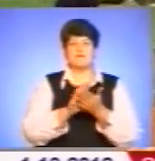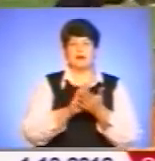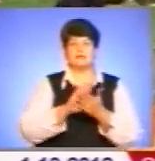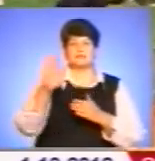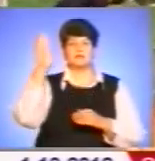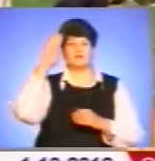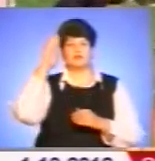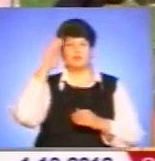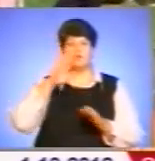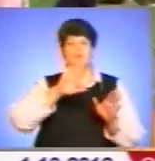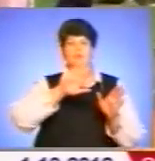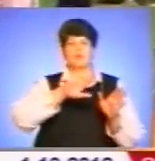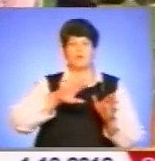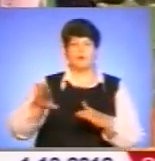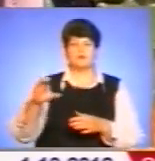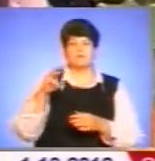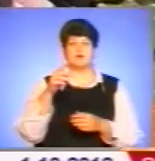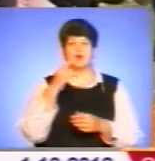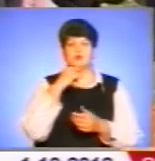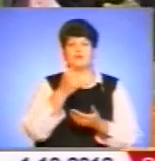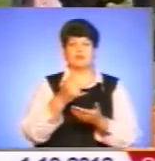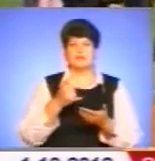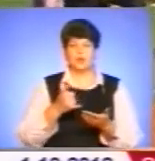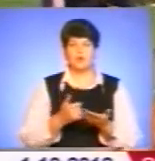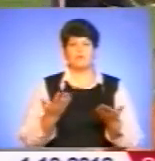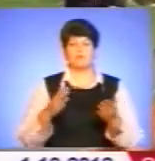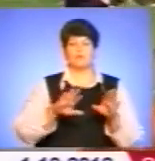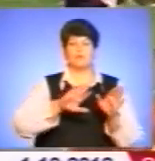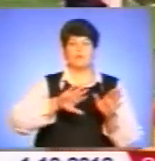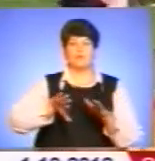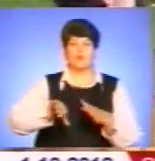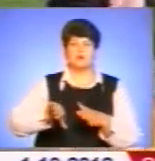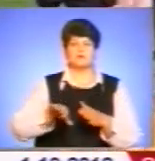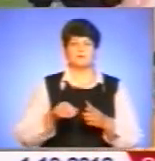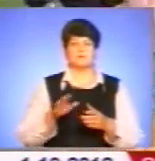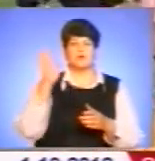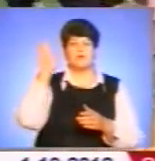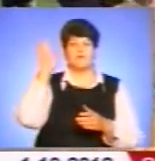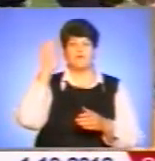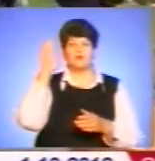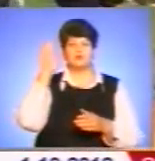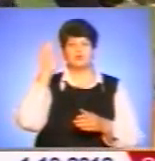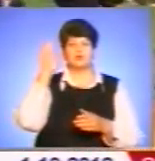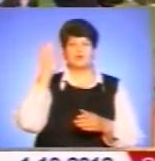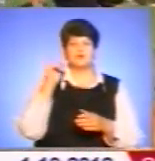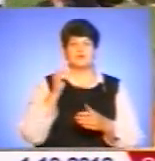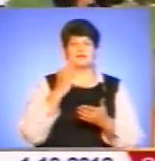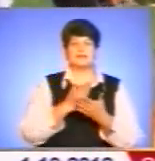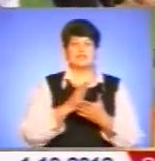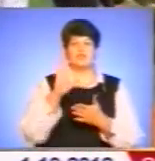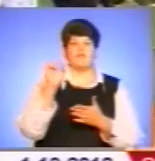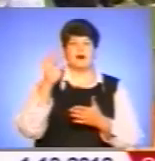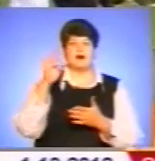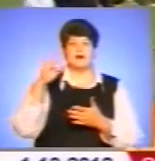потім змається вином, потім змається водою. То є такі варена